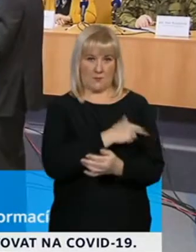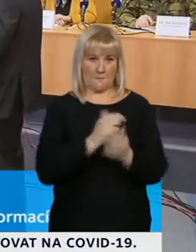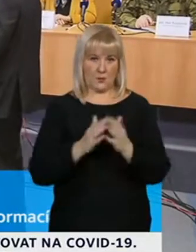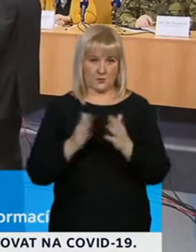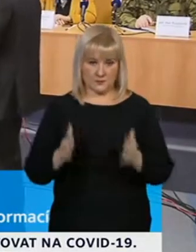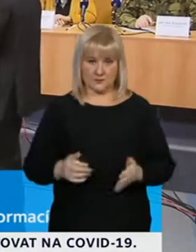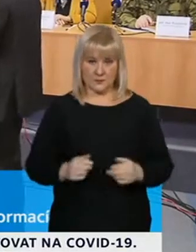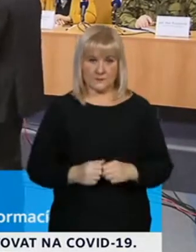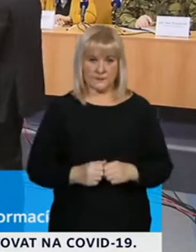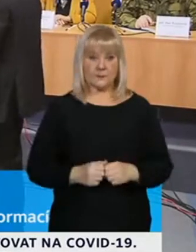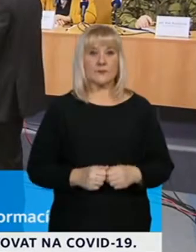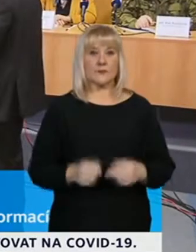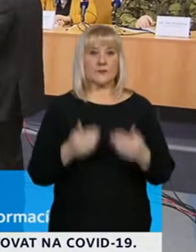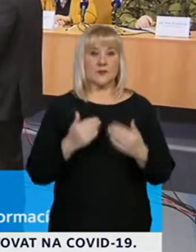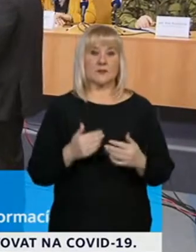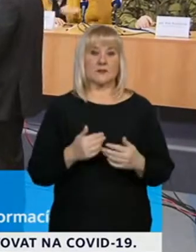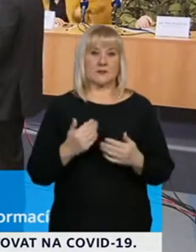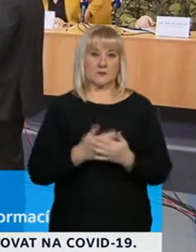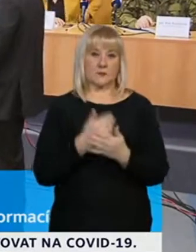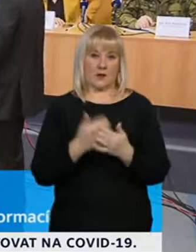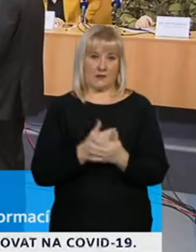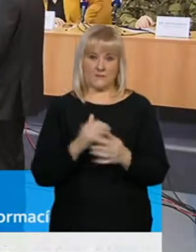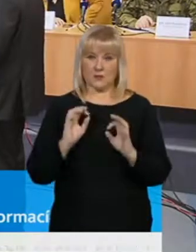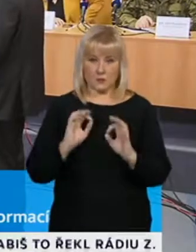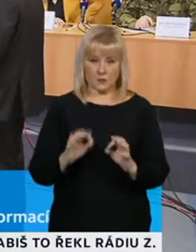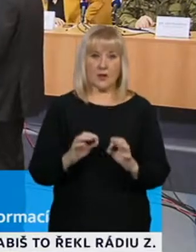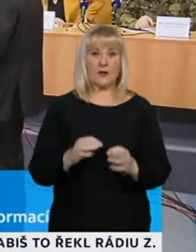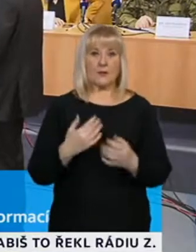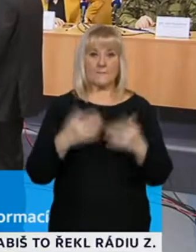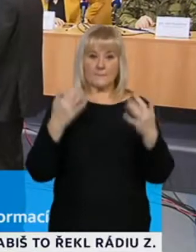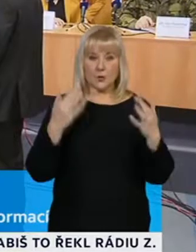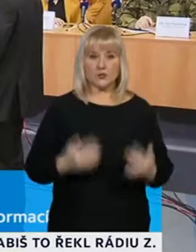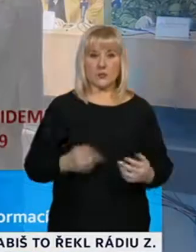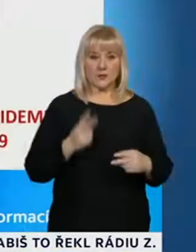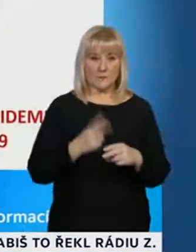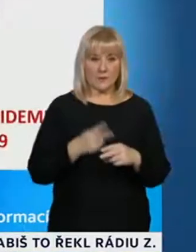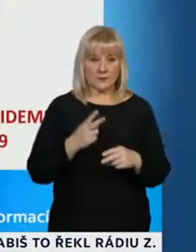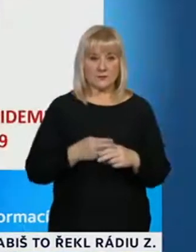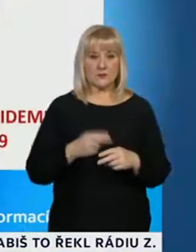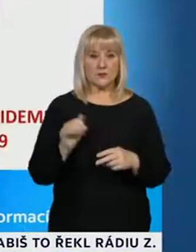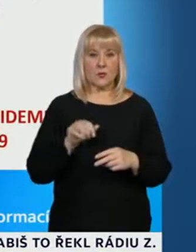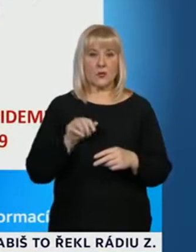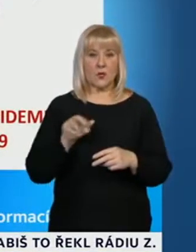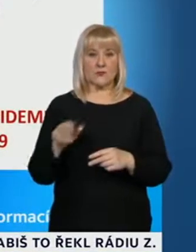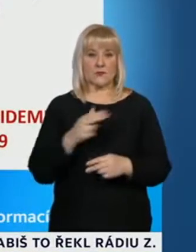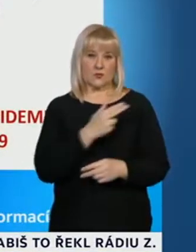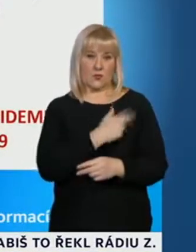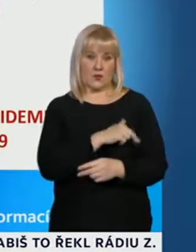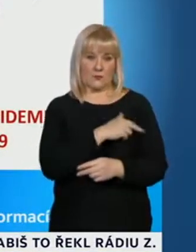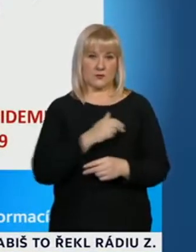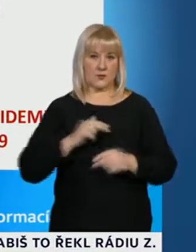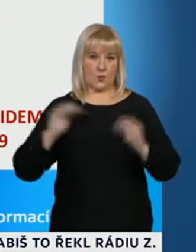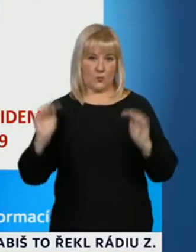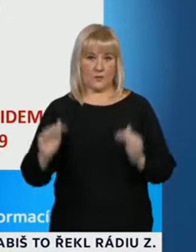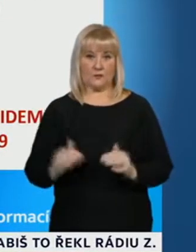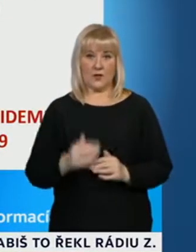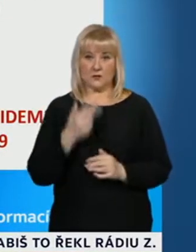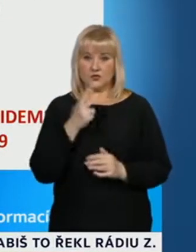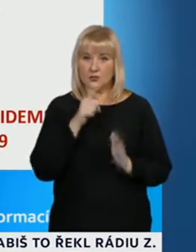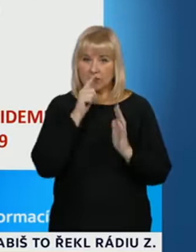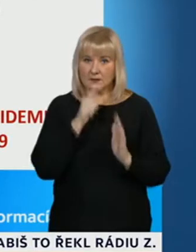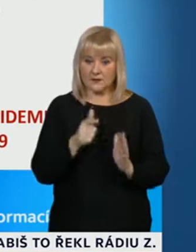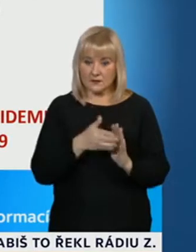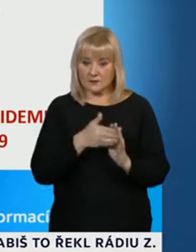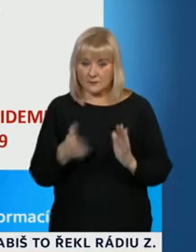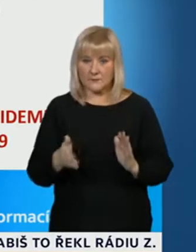je ta zpráva v tuto chvíli jednoznačně pozitivní. Počet pacientů, kteří proudí do nemocnic, klesá. Během tří týdnu jsme se dostali